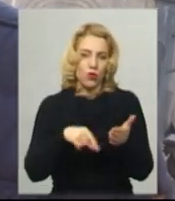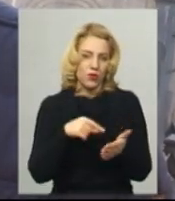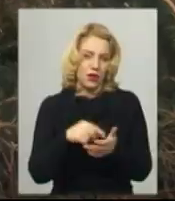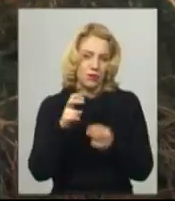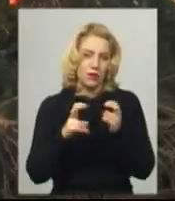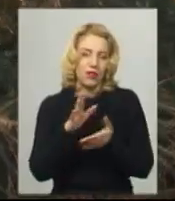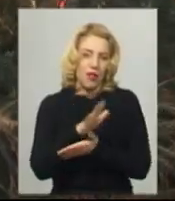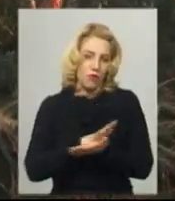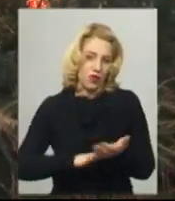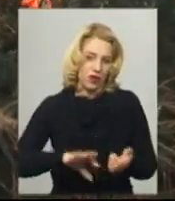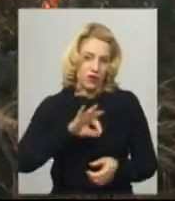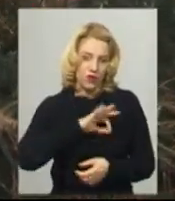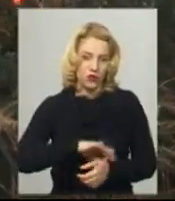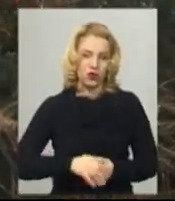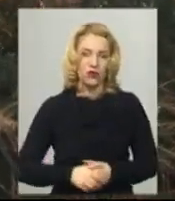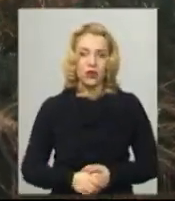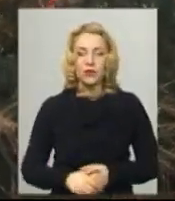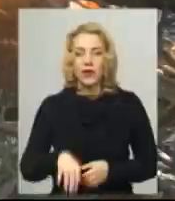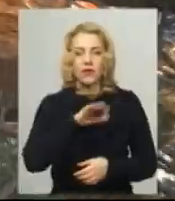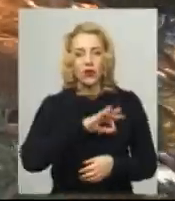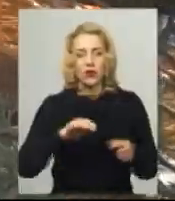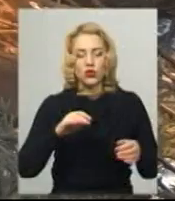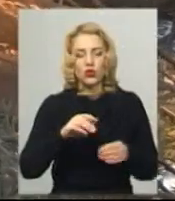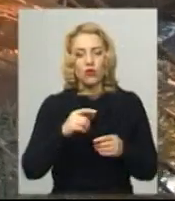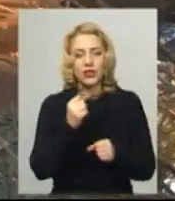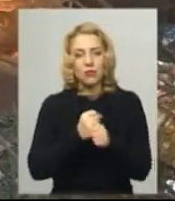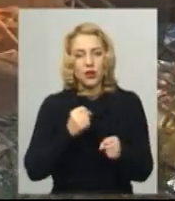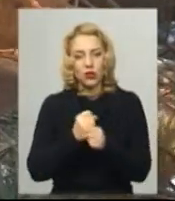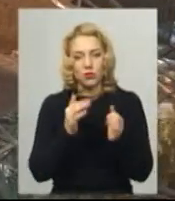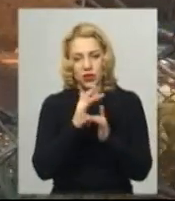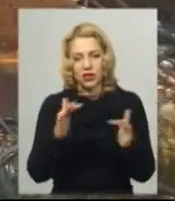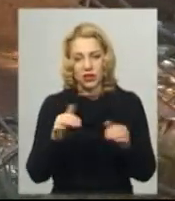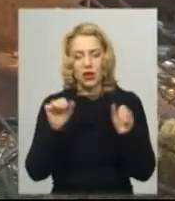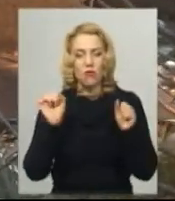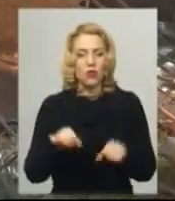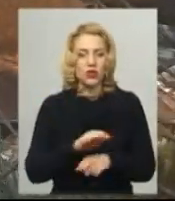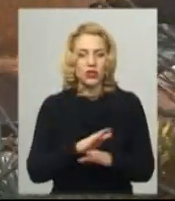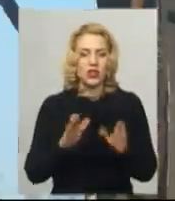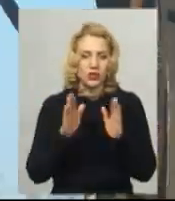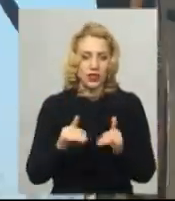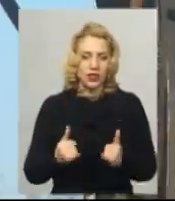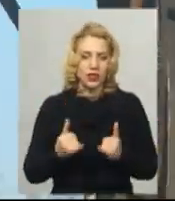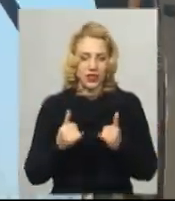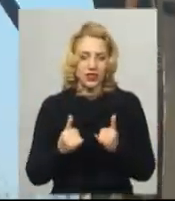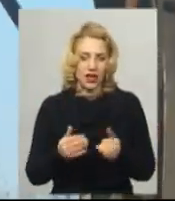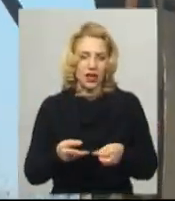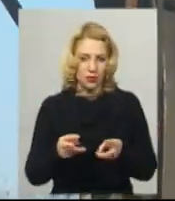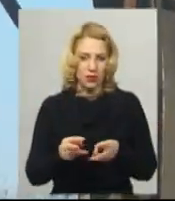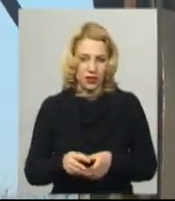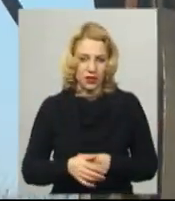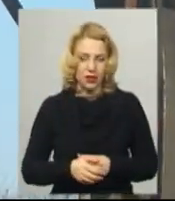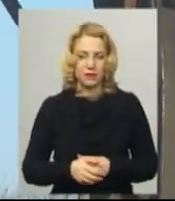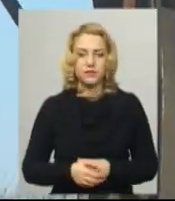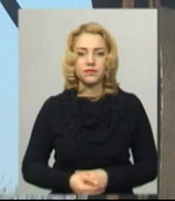подальшого використання. Використовувати переробені ялинки може не лише для опалювання, каже голова Хмельницького обласного середку Психовської екологічної